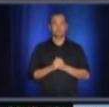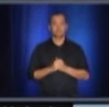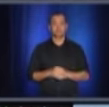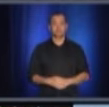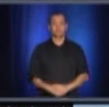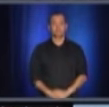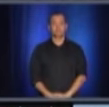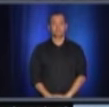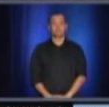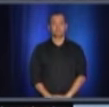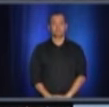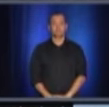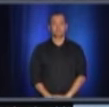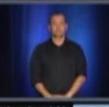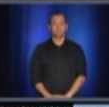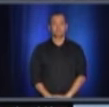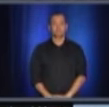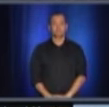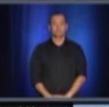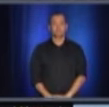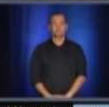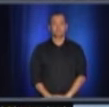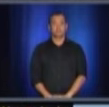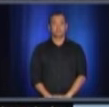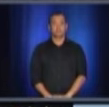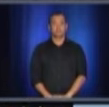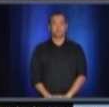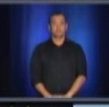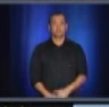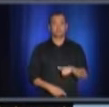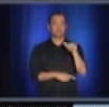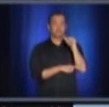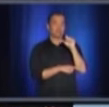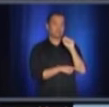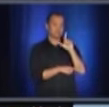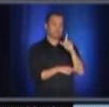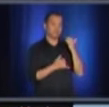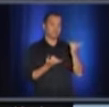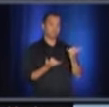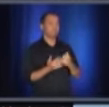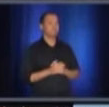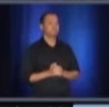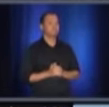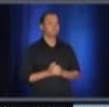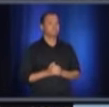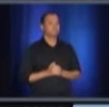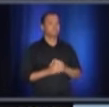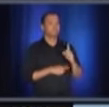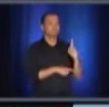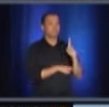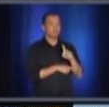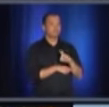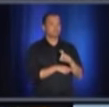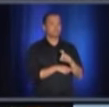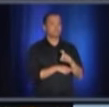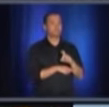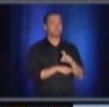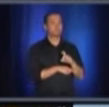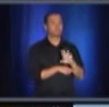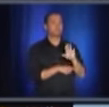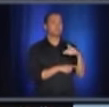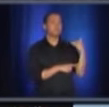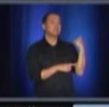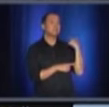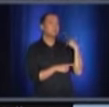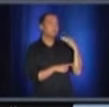I think we can. I think we can. Dr. Arruda, I believe it was back in May that we were speaking about Docteur Arruda, au mois